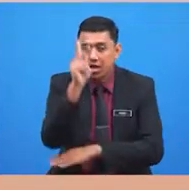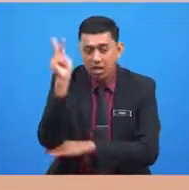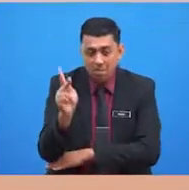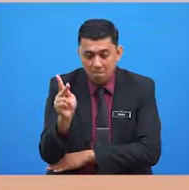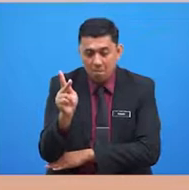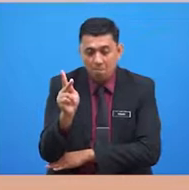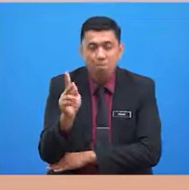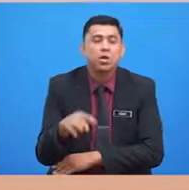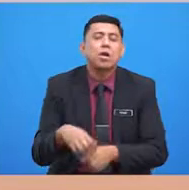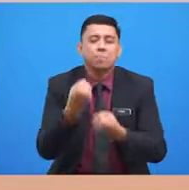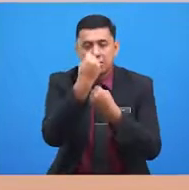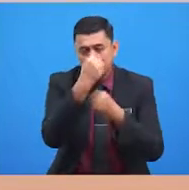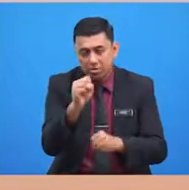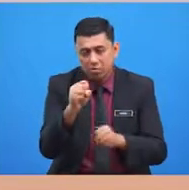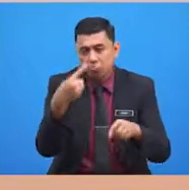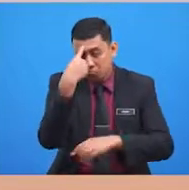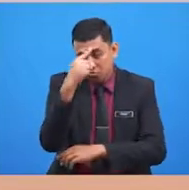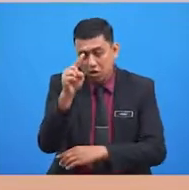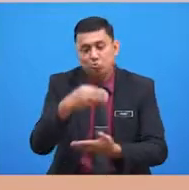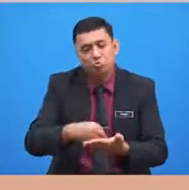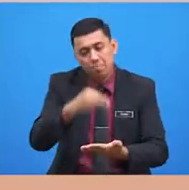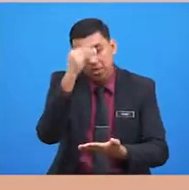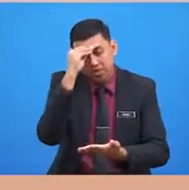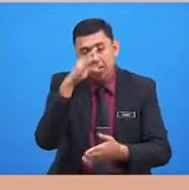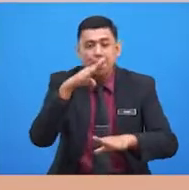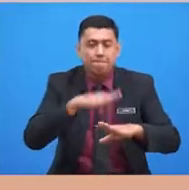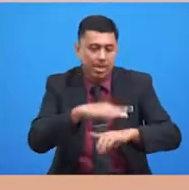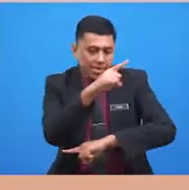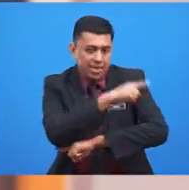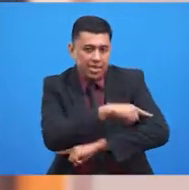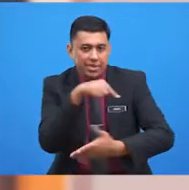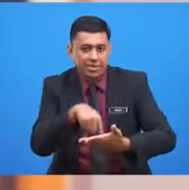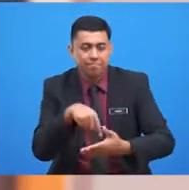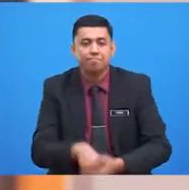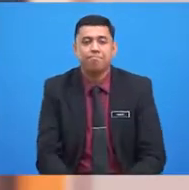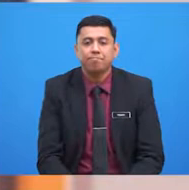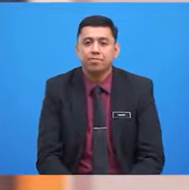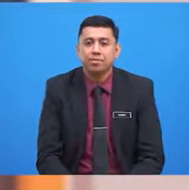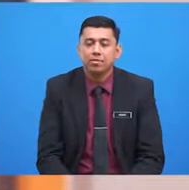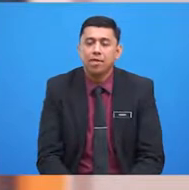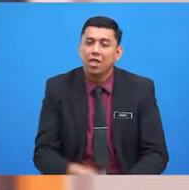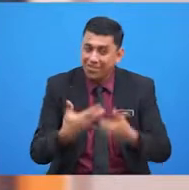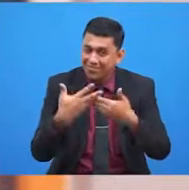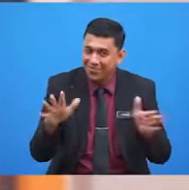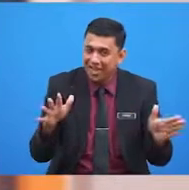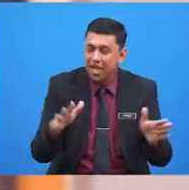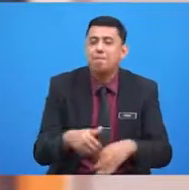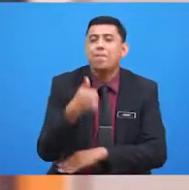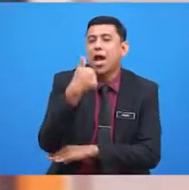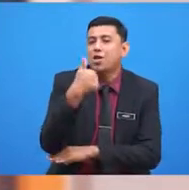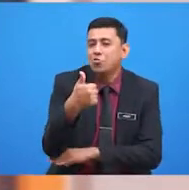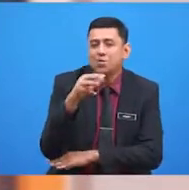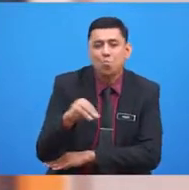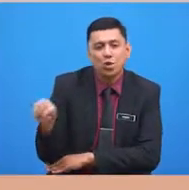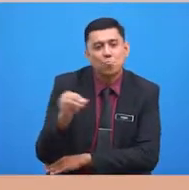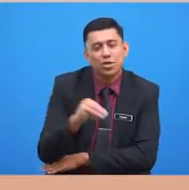bersedia untuk pembelajaran pada hari ini? Oh, sudah. Bagus,